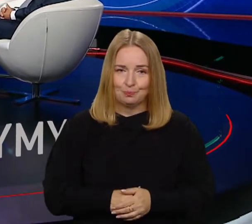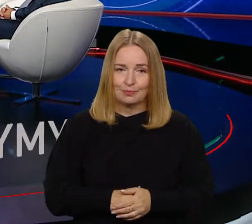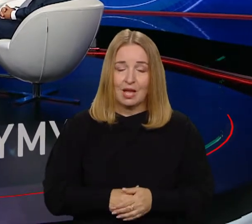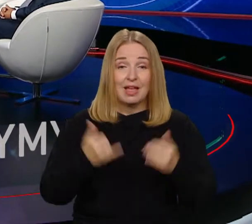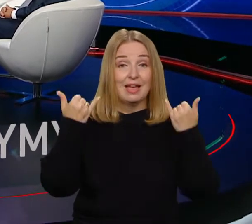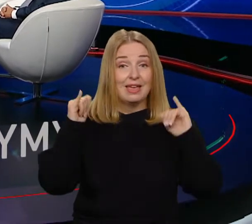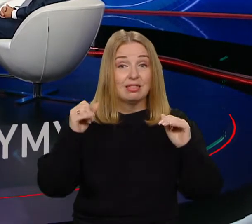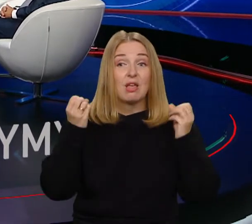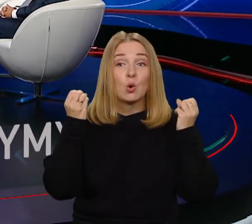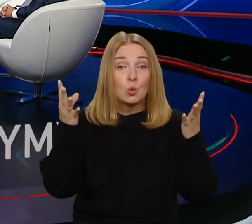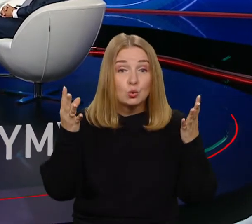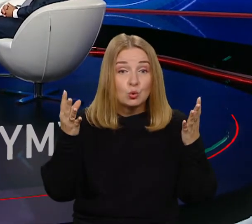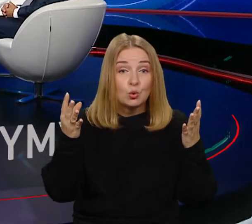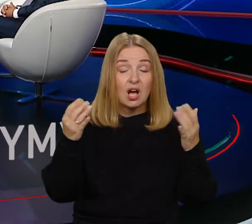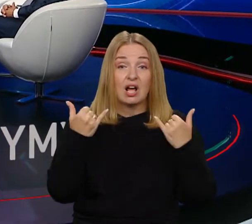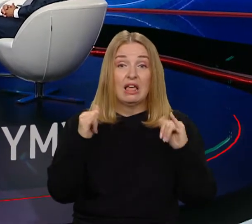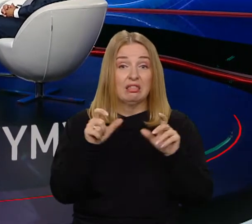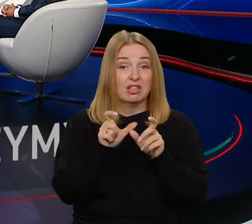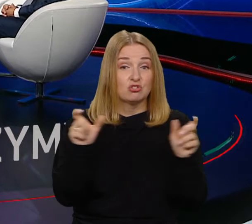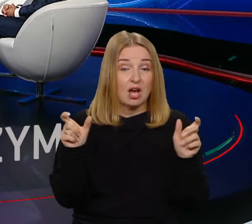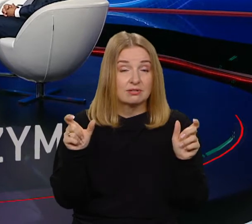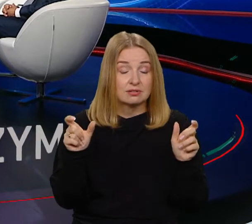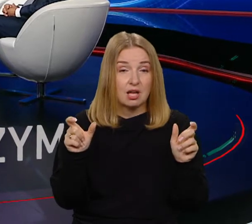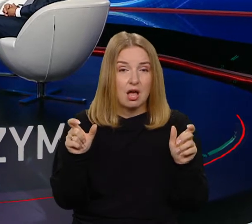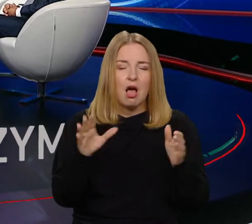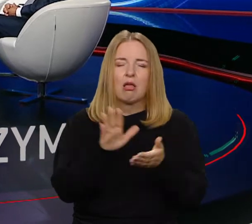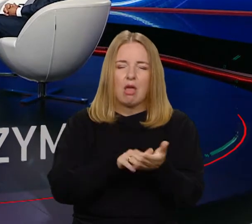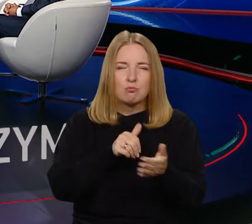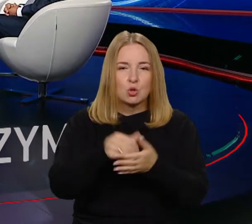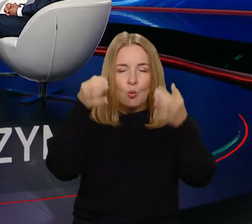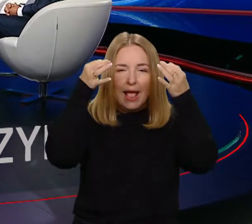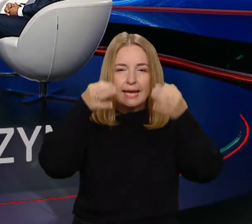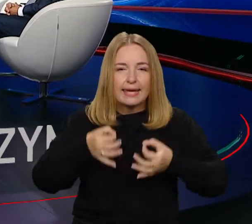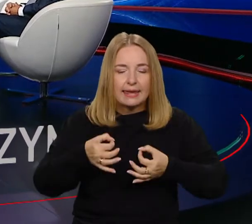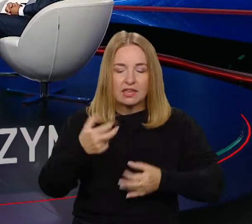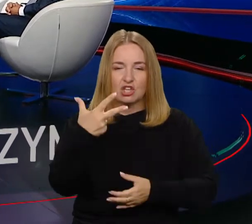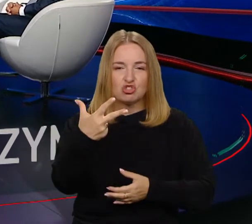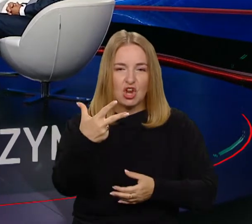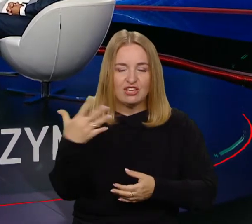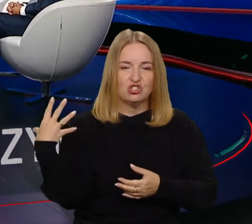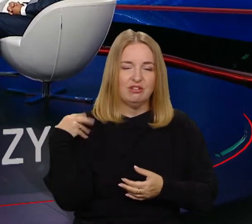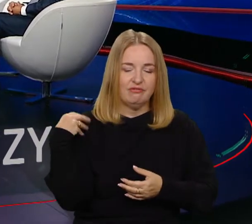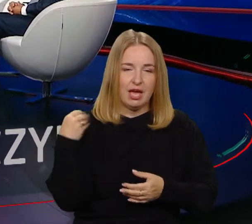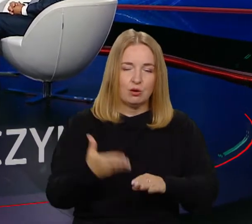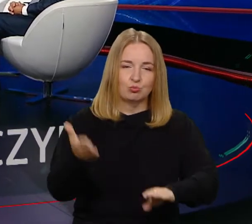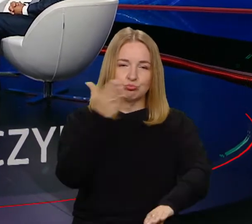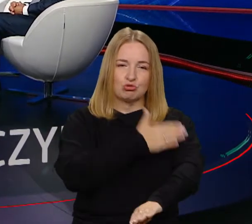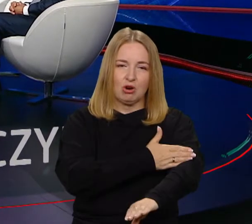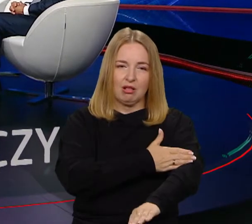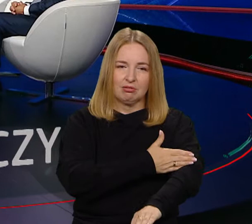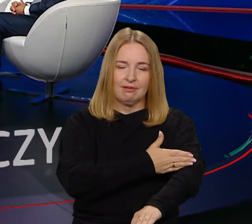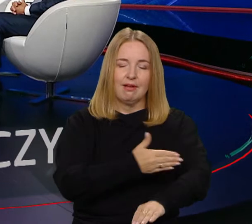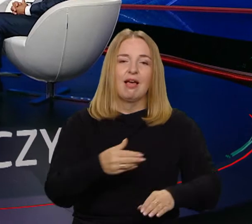zupełnie inny czas. Jesteśmy w Chinach, w III wieku przed naszą erą i mistrz Xunzi, słynny